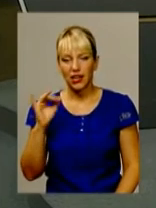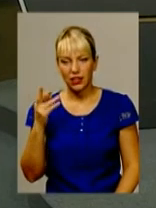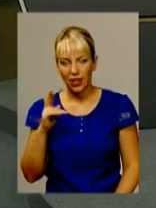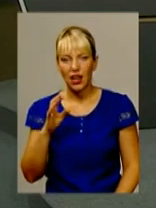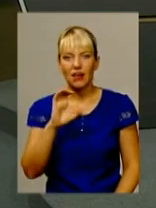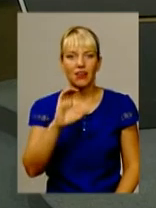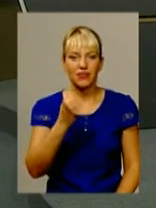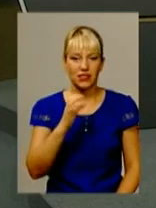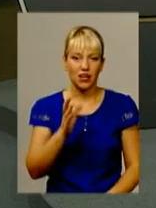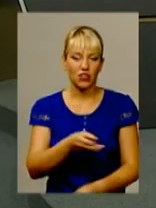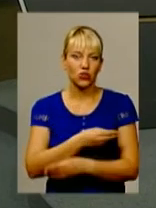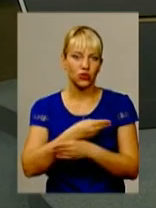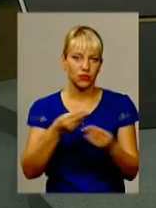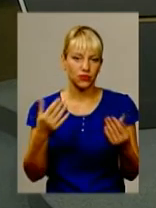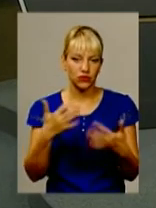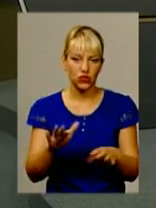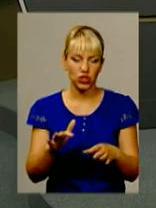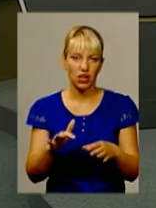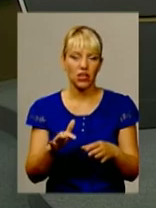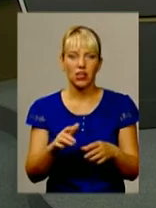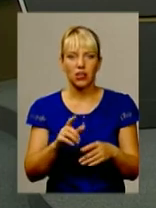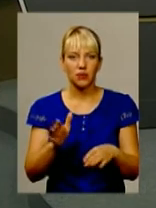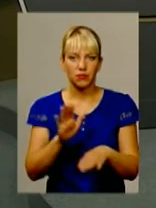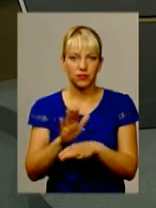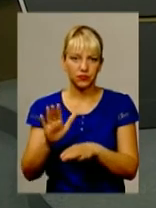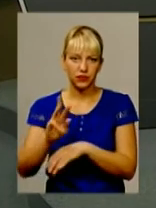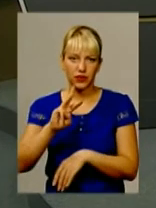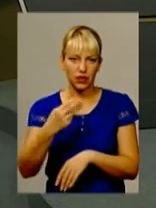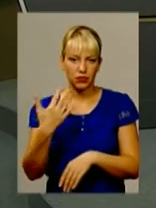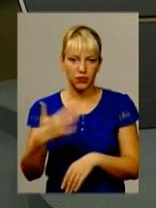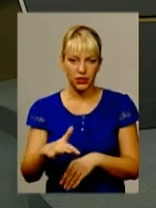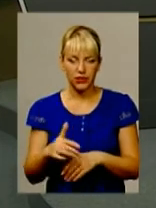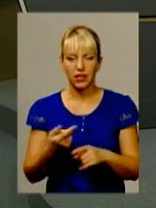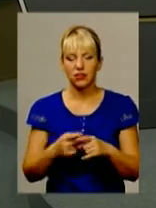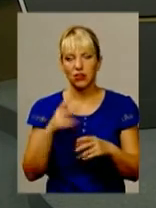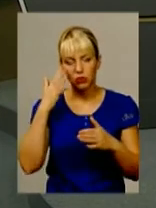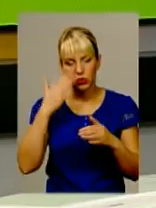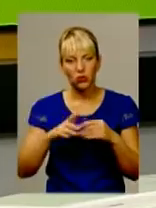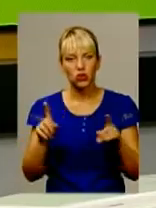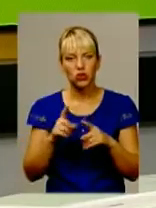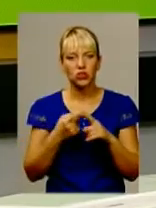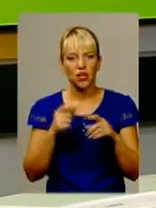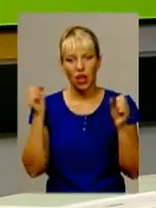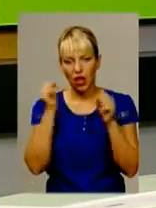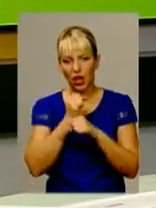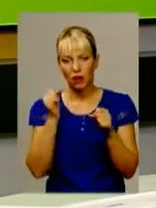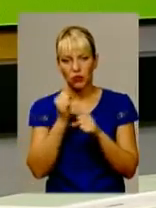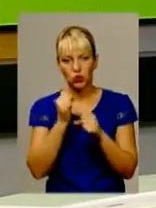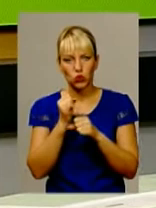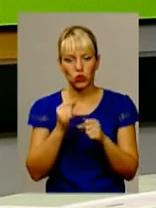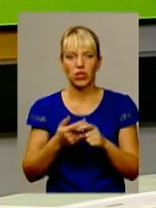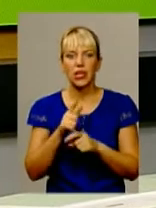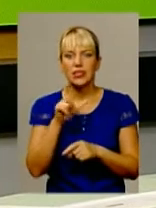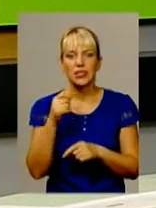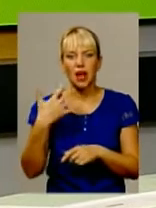це абсурд даної ситуації. І виносити на загал міста за тих 50 копійок, на наш погляд,